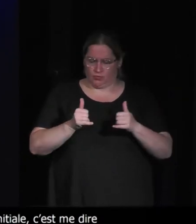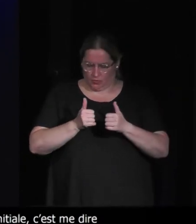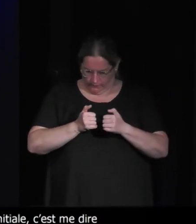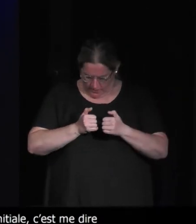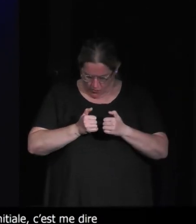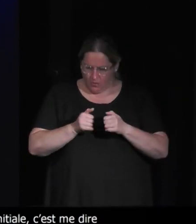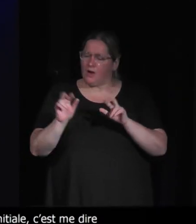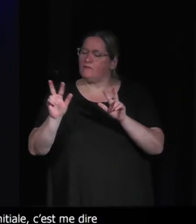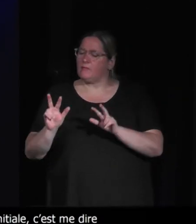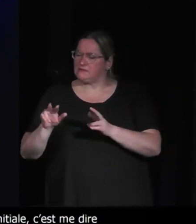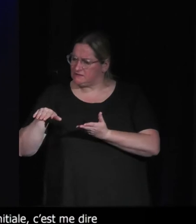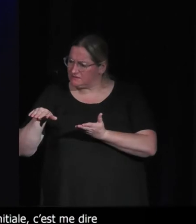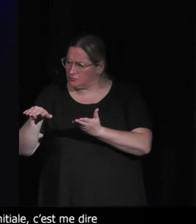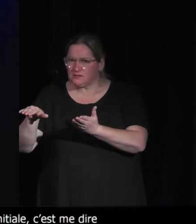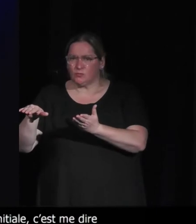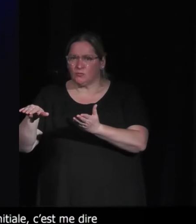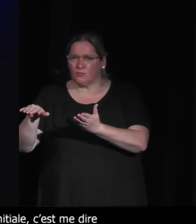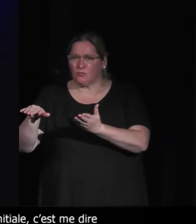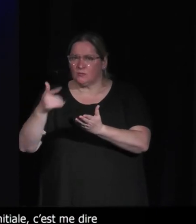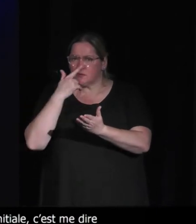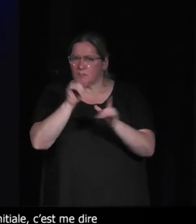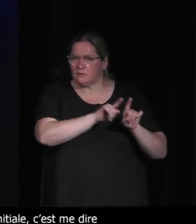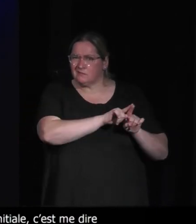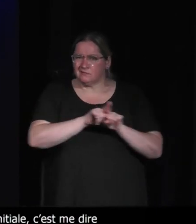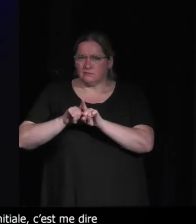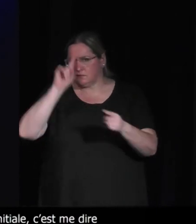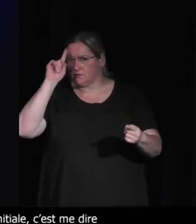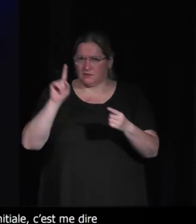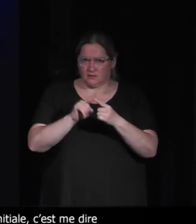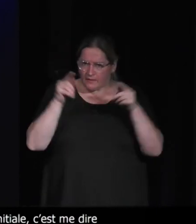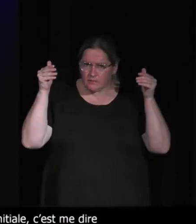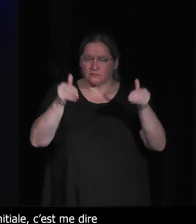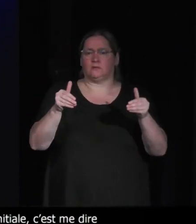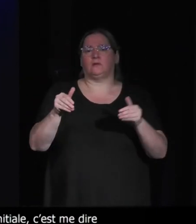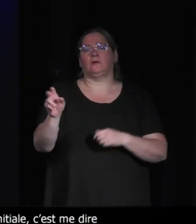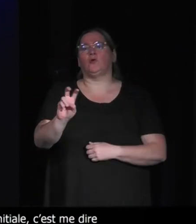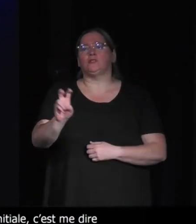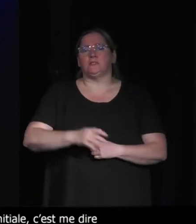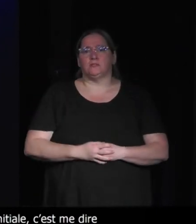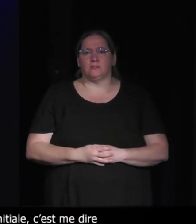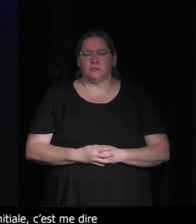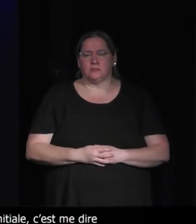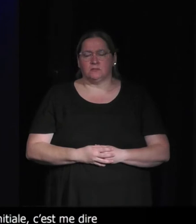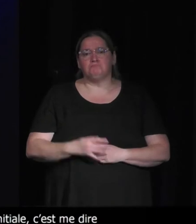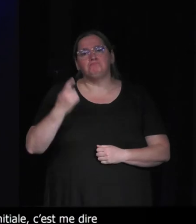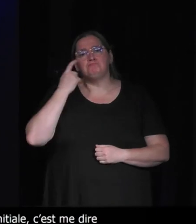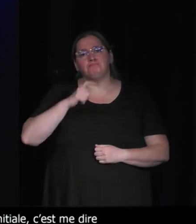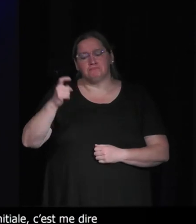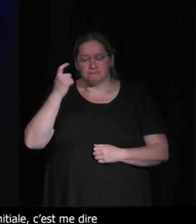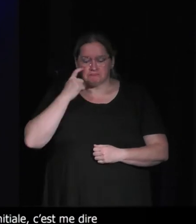la simulation et les questions écologiques. Il faut se souvenir qu'une bonne partie du discours environnementaliste